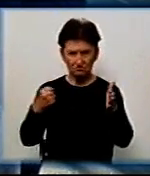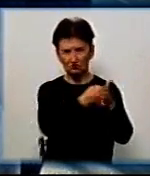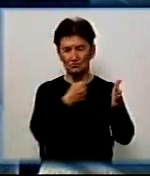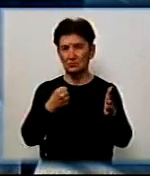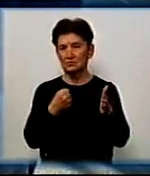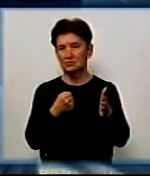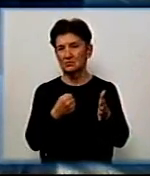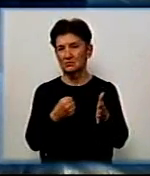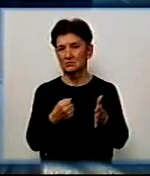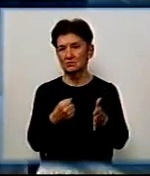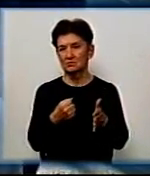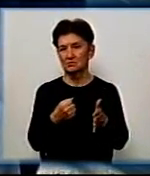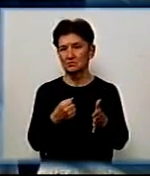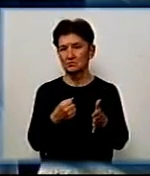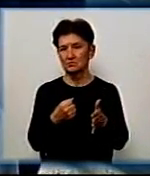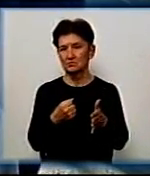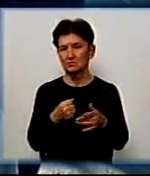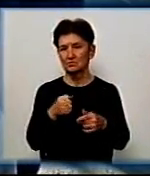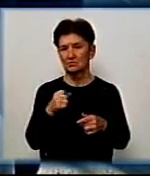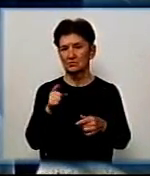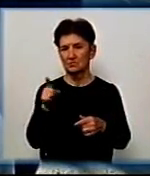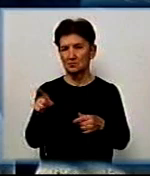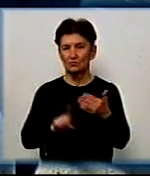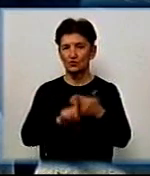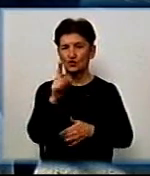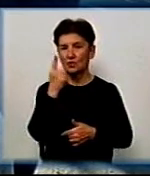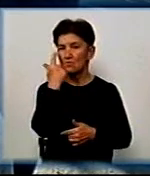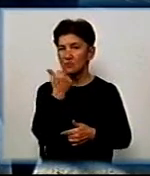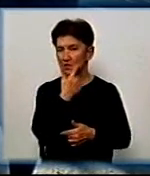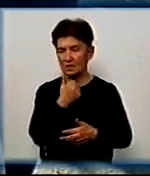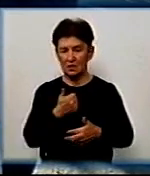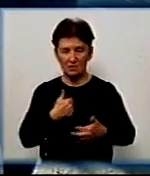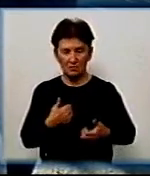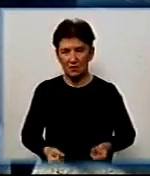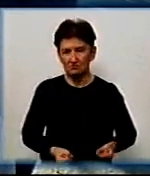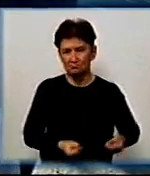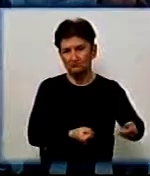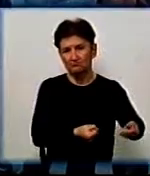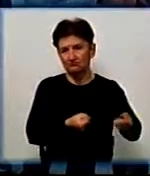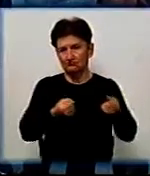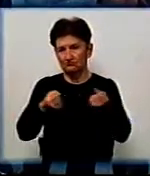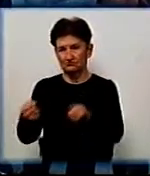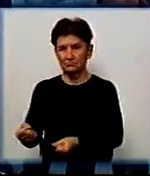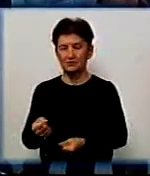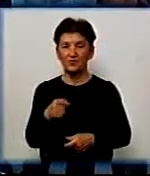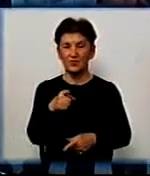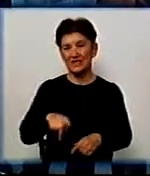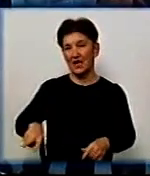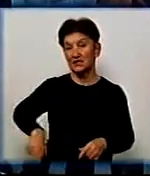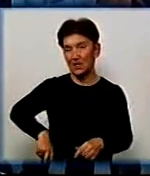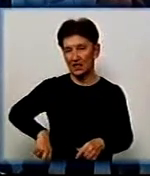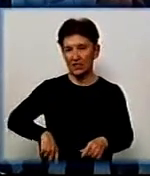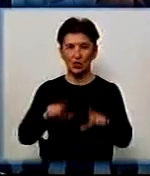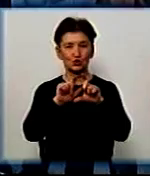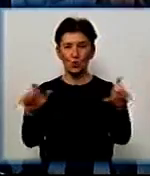і Олександр почав плакати, ми його підняли і понесли в медпункт. Директор школи Інна Базеко